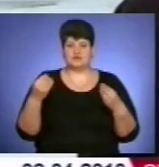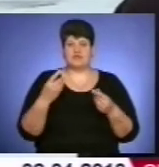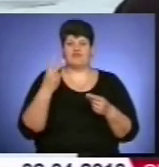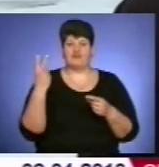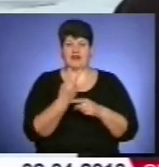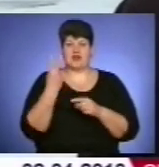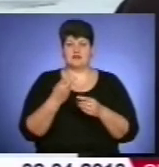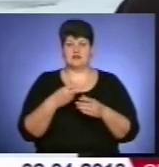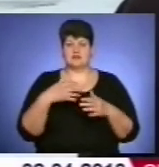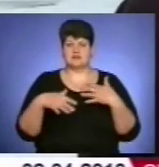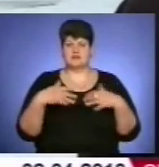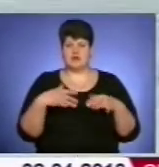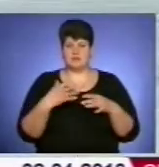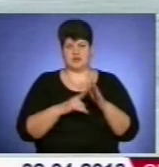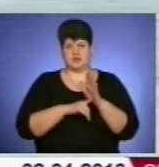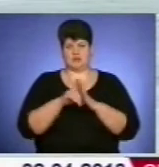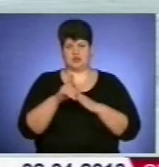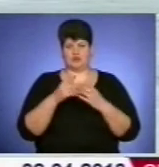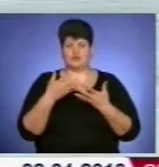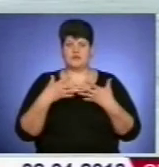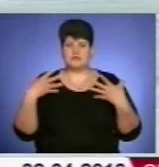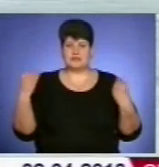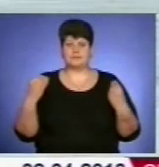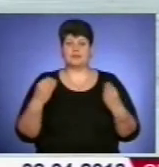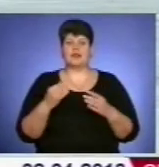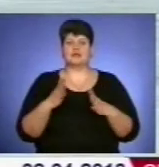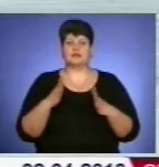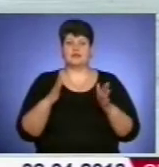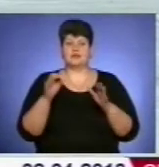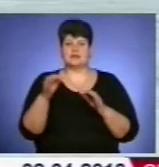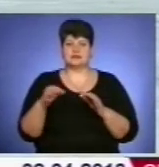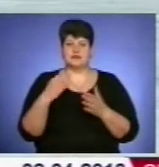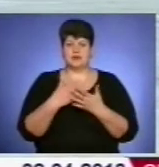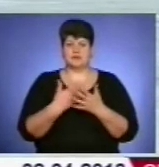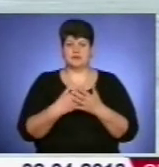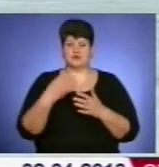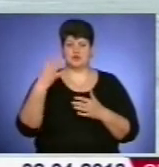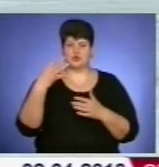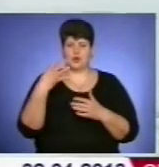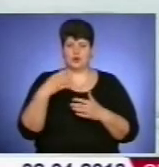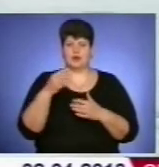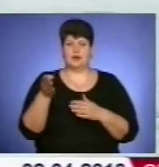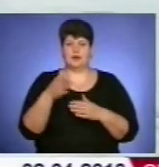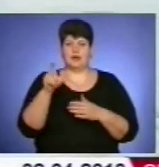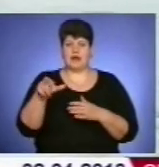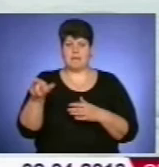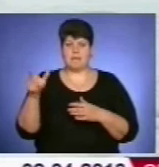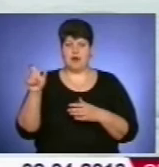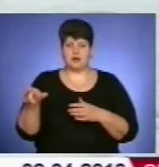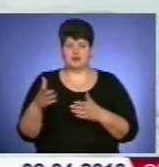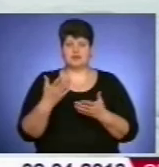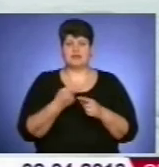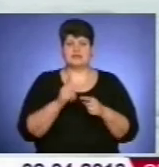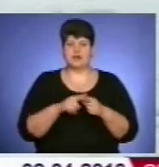слабша, ніж на початку зими. На ставі нараховуємо близько 40 рибалок. Рятувальники кажуть, обов'язковий набір для кожного – це